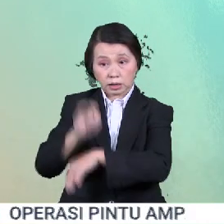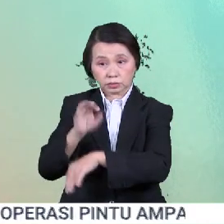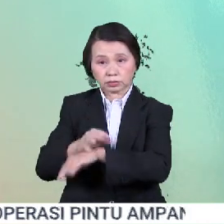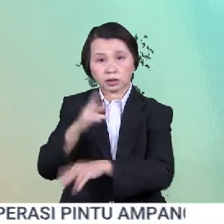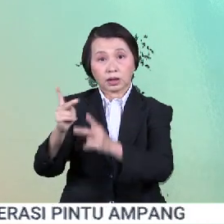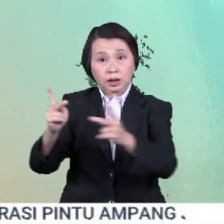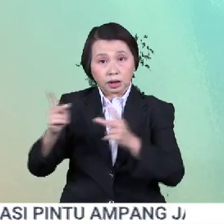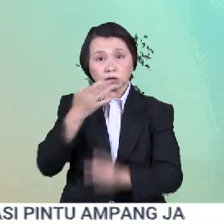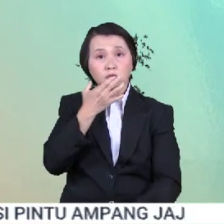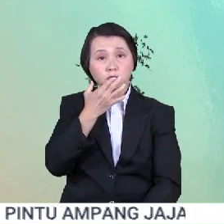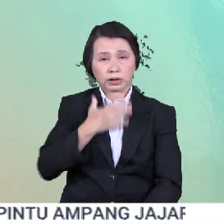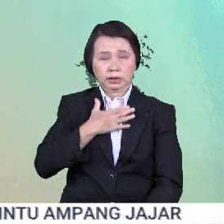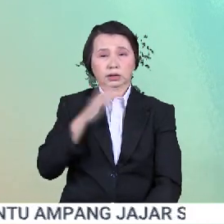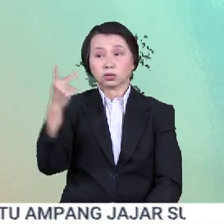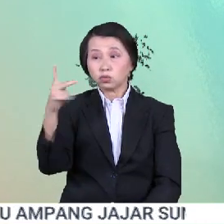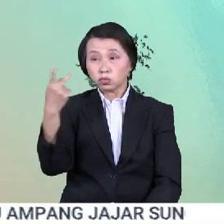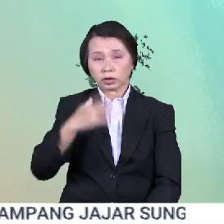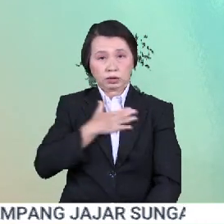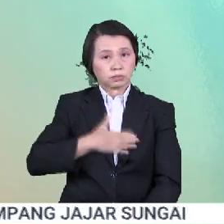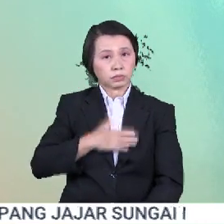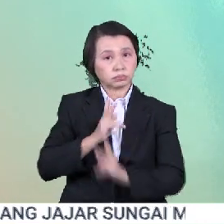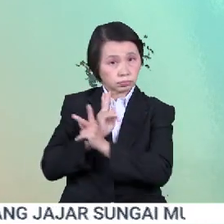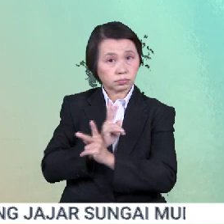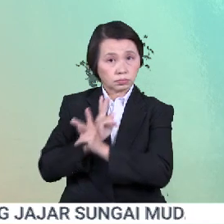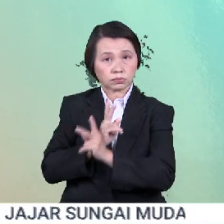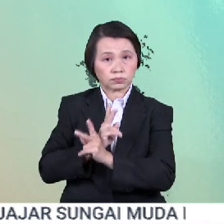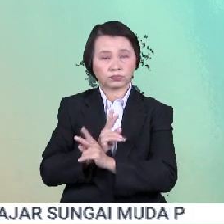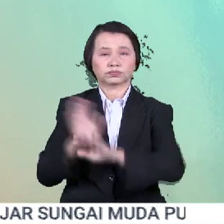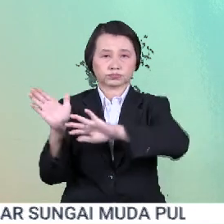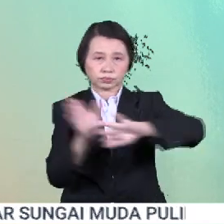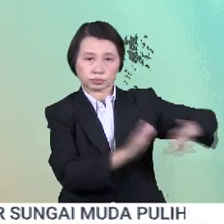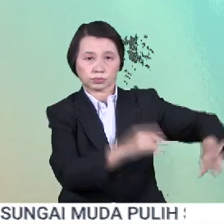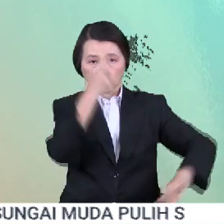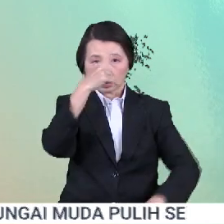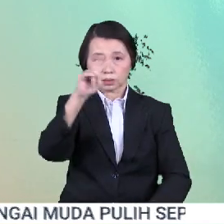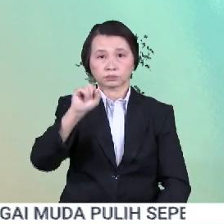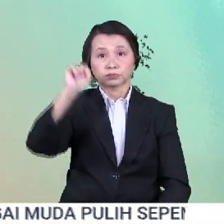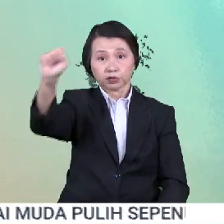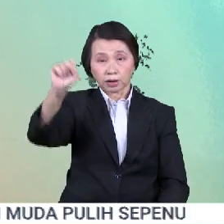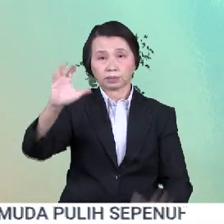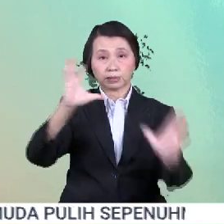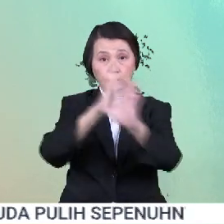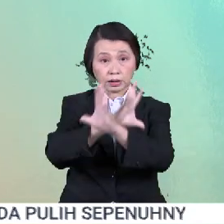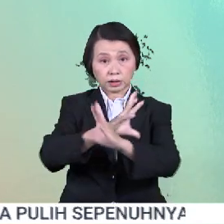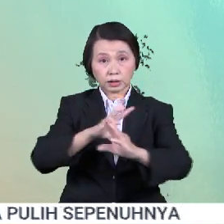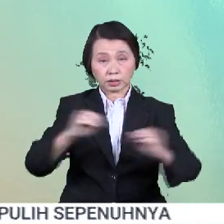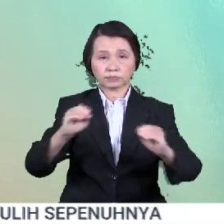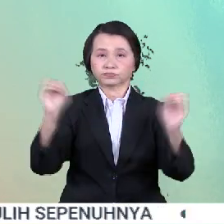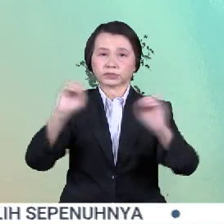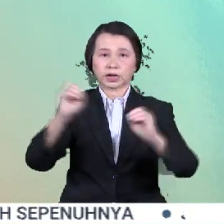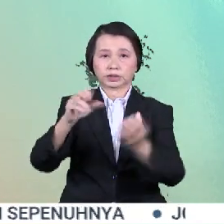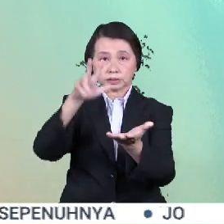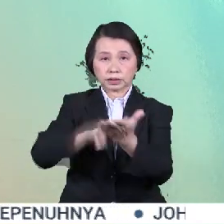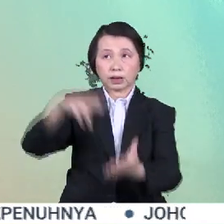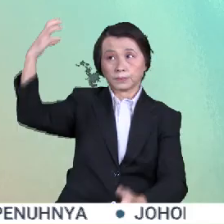agar sentiasa berwaspada pada ketika ini. Untuk Sabah dan Sarawak pula, tiada status cuaca panas